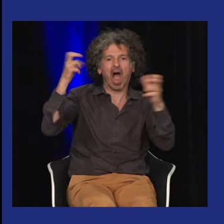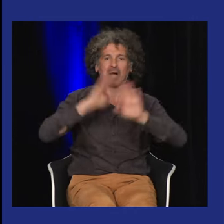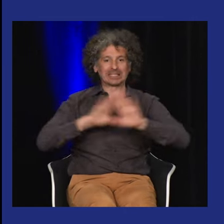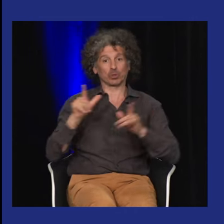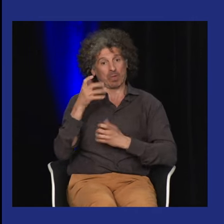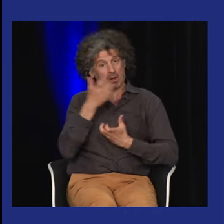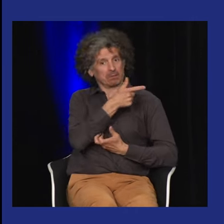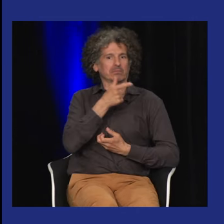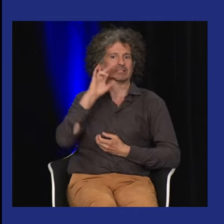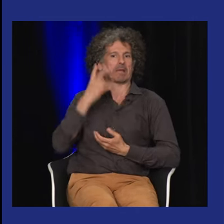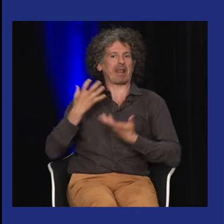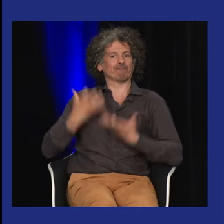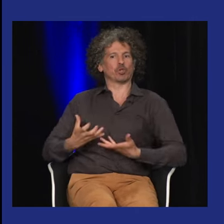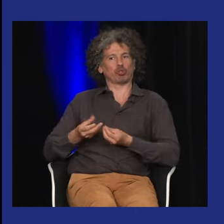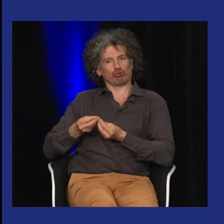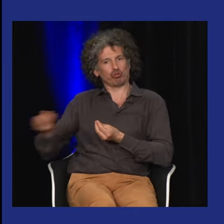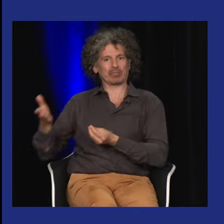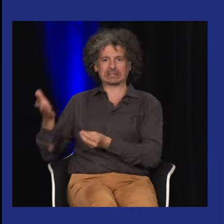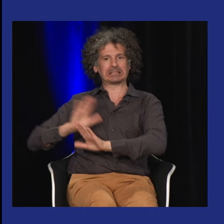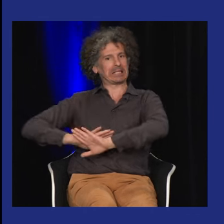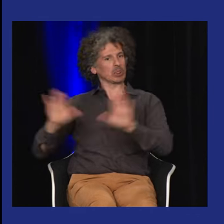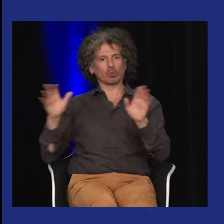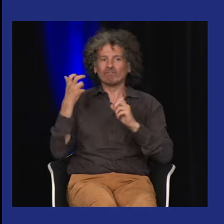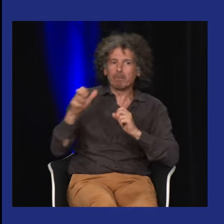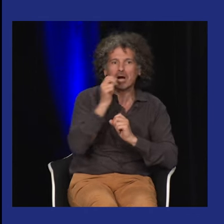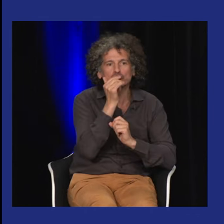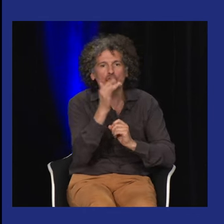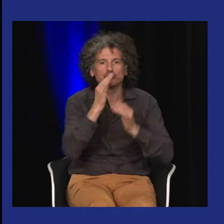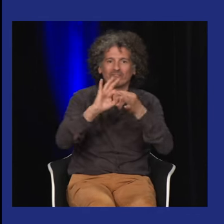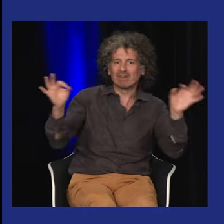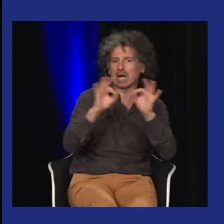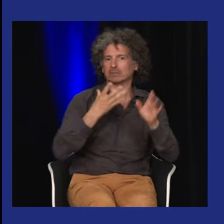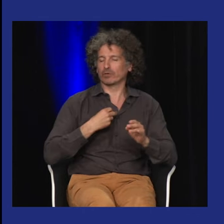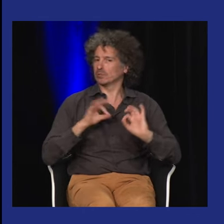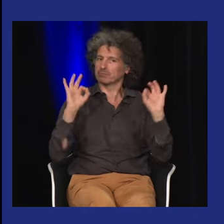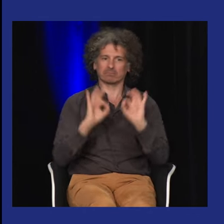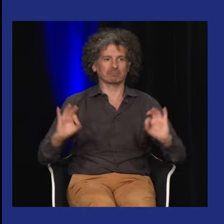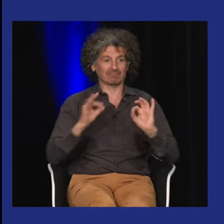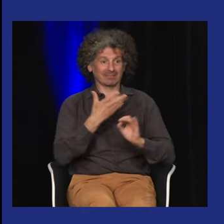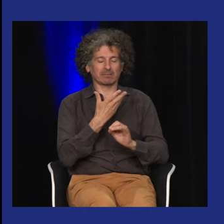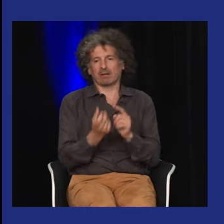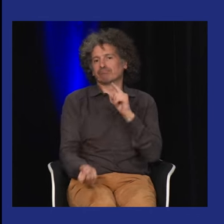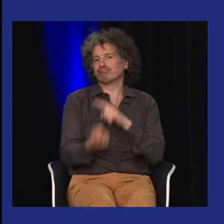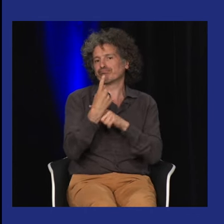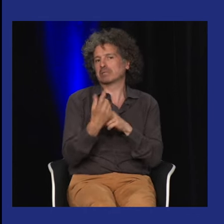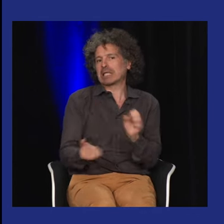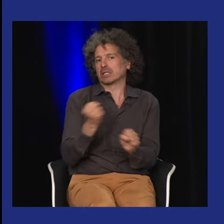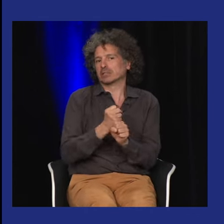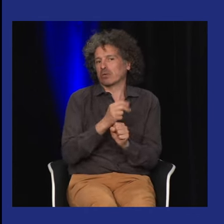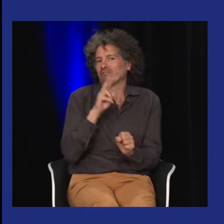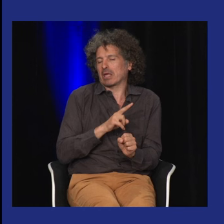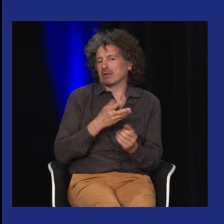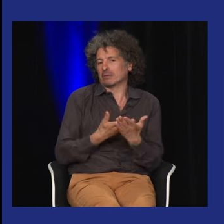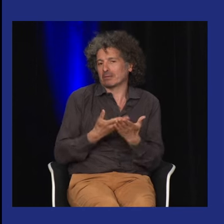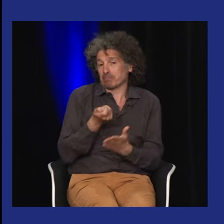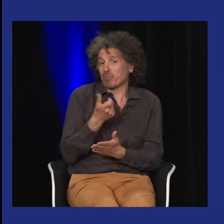les bruits de voiture le cri du lion Isabelle voulait vraiment ça elle ne voulait pas que ce soit chanté qu'il y ait une